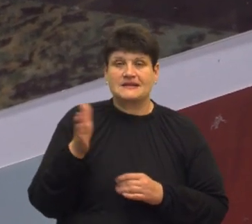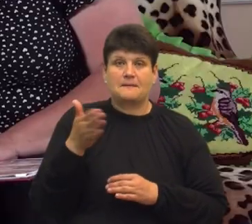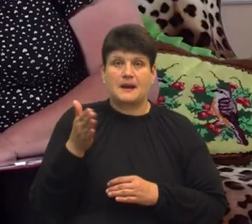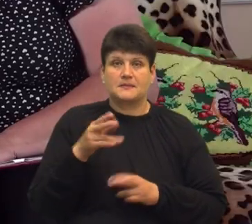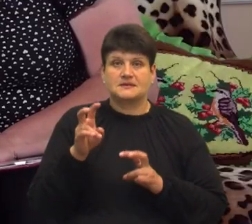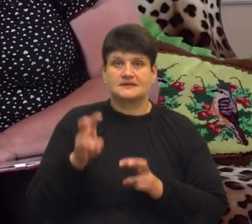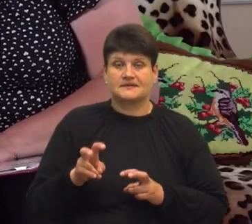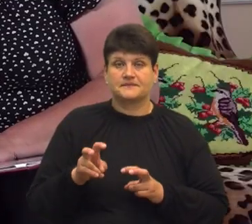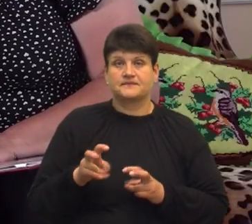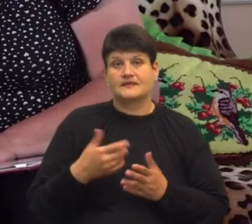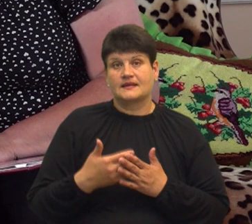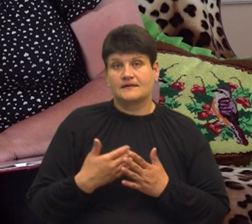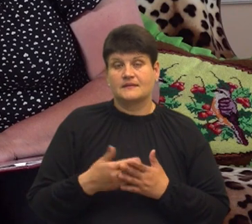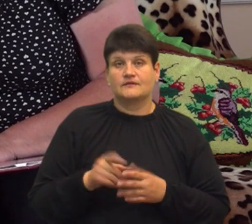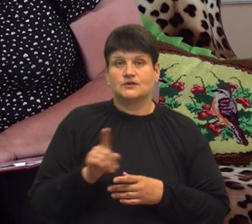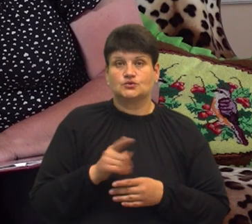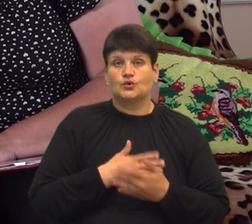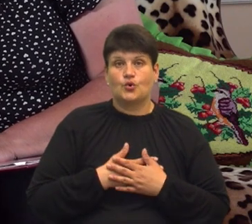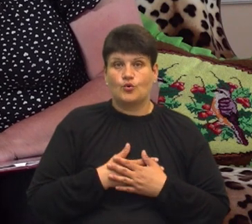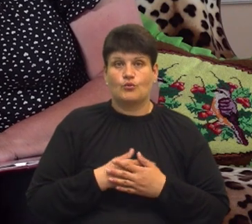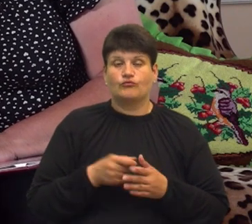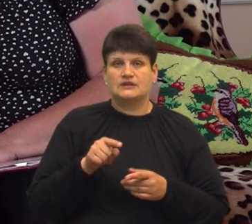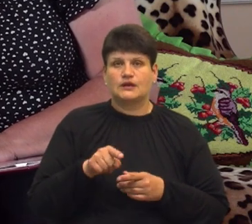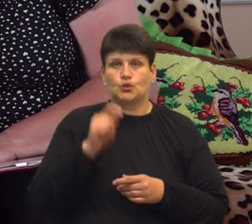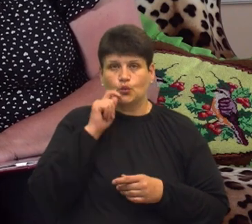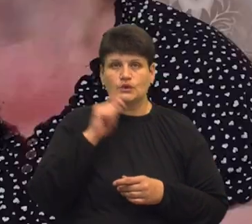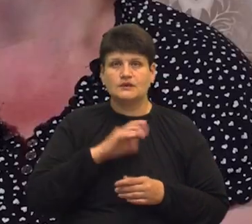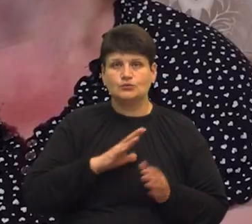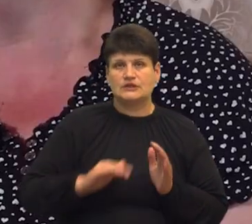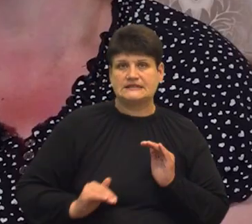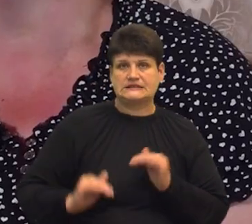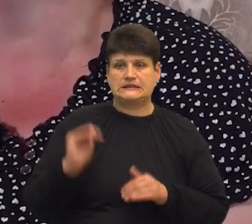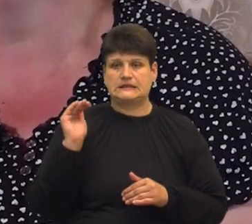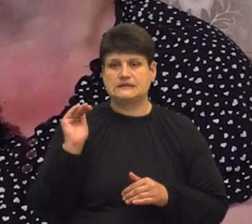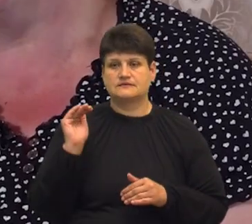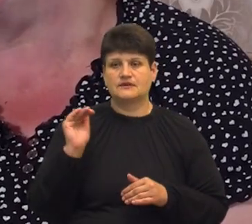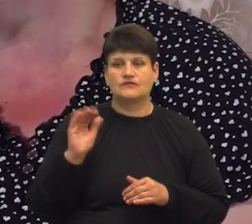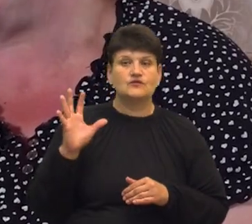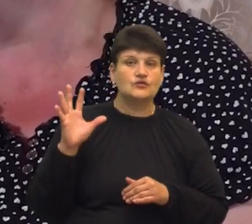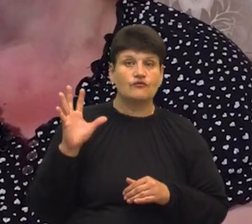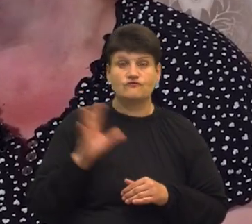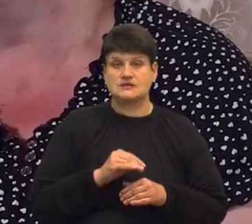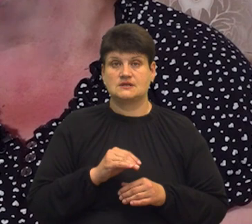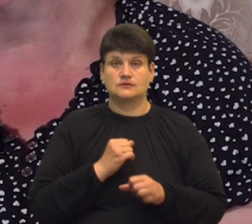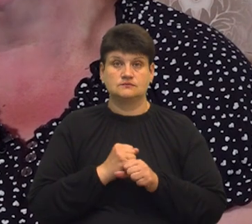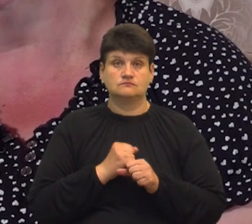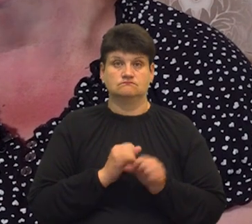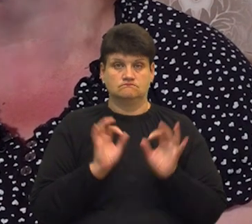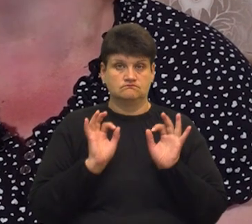І, напевно, що любов та до України в нього була з дитинства. Він все поступав правильно.